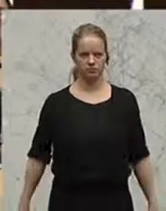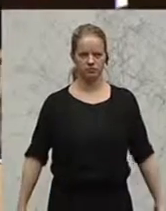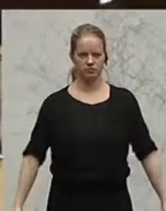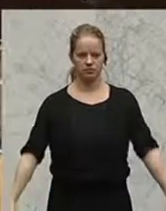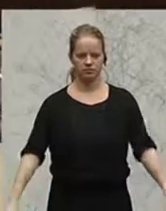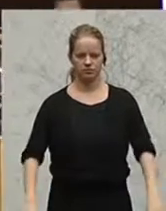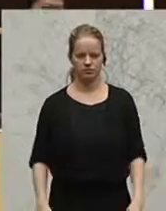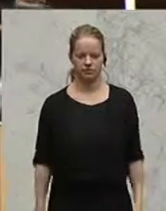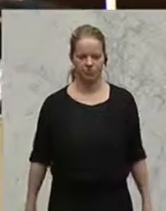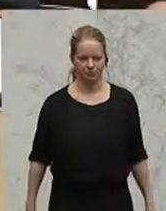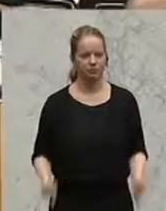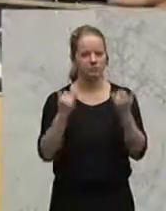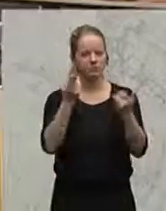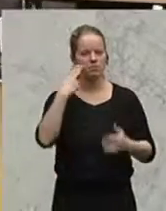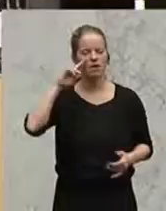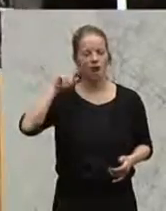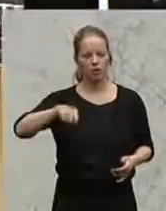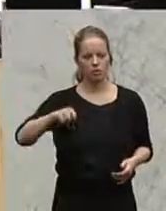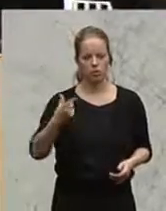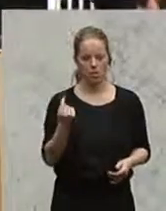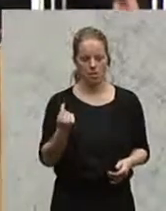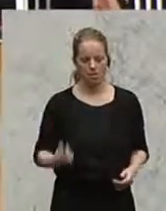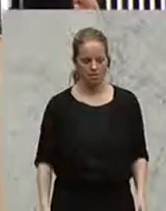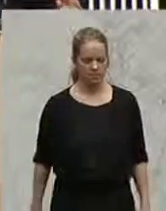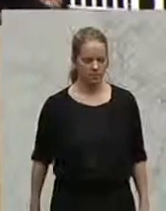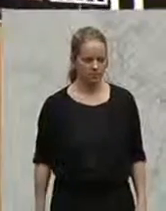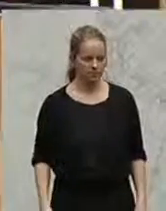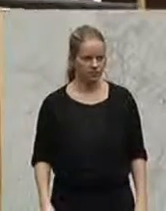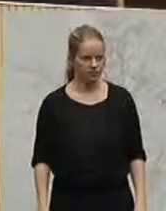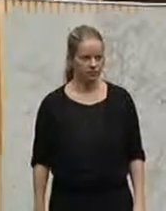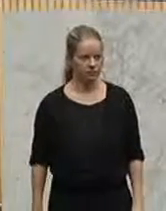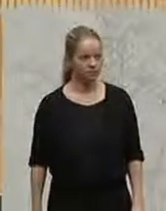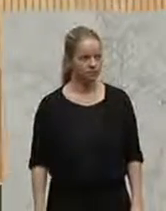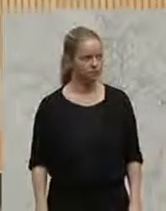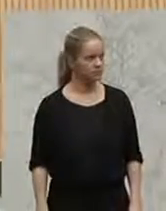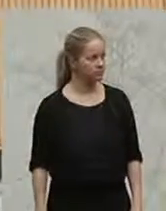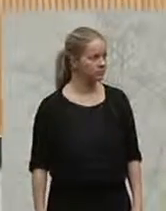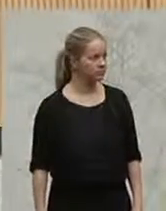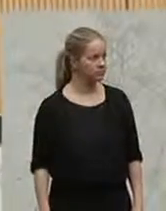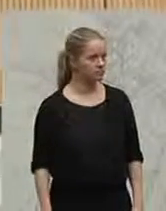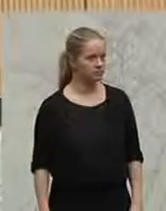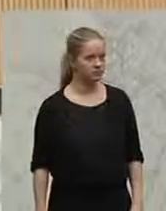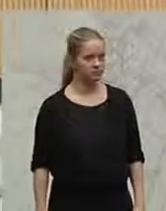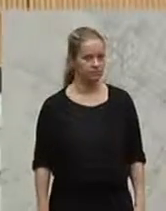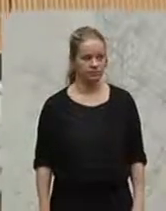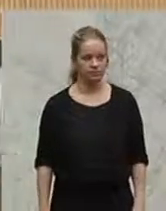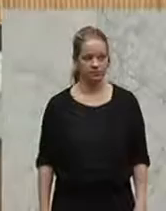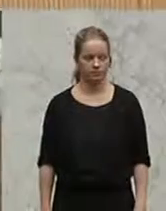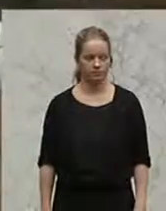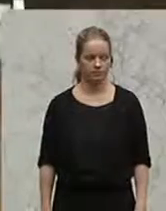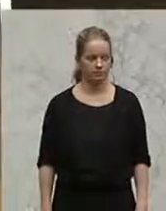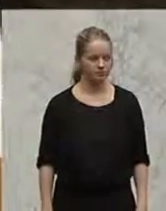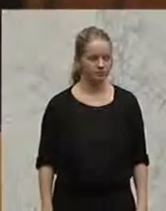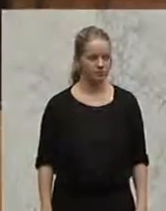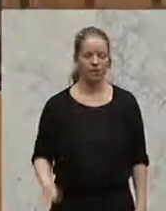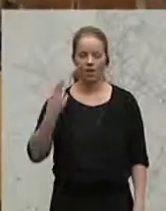Eine breitere Finanzierung des VKI wäre sinnvoll, sagt Markus Vogel von der SPÖ. Man müsse mehr Partner für die Finanzierung ins